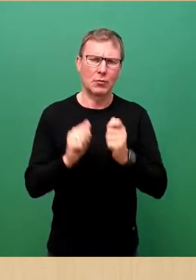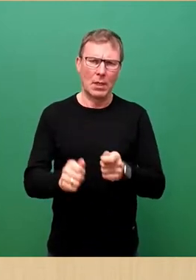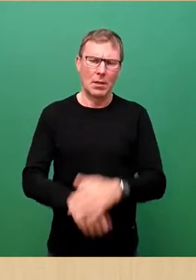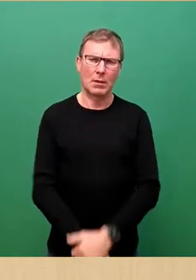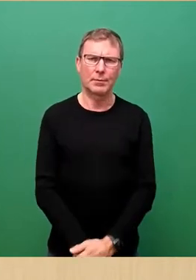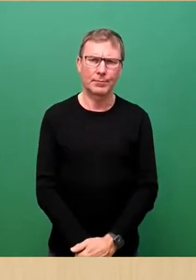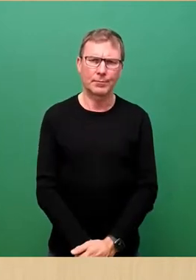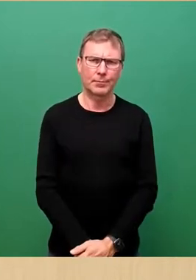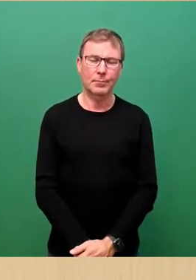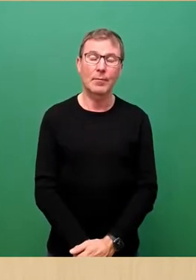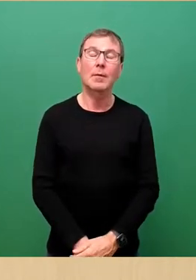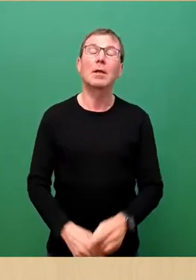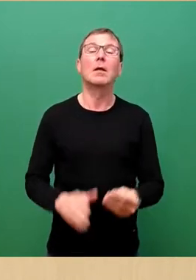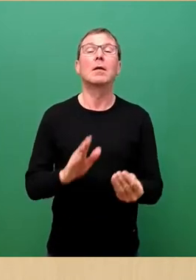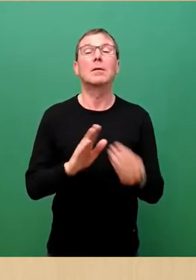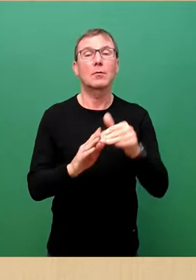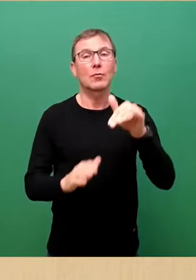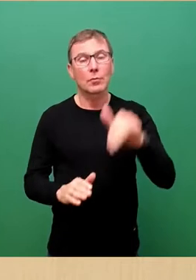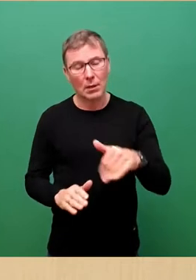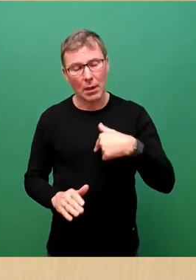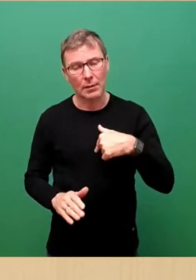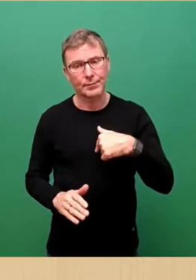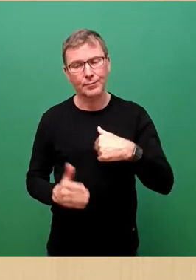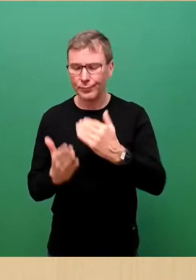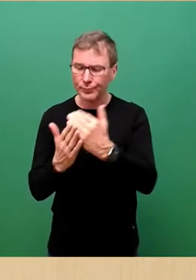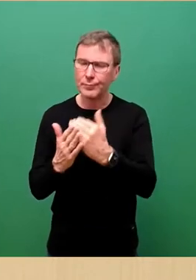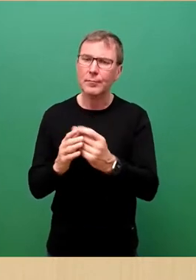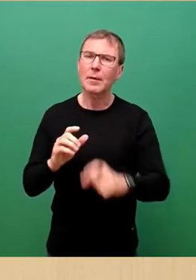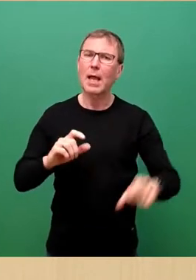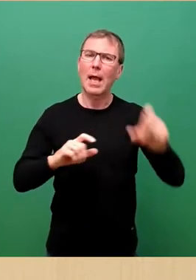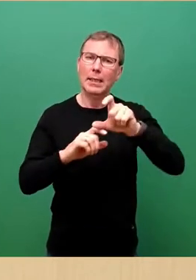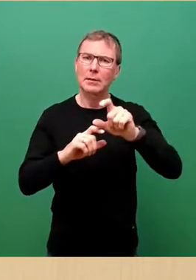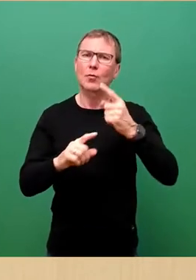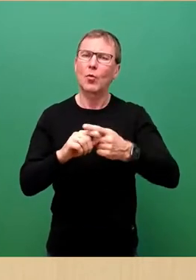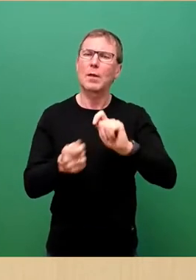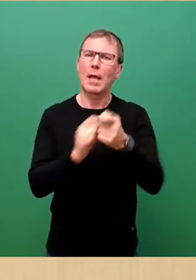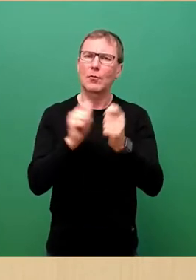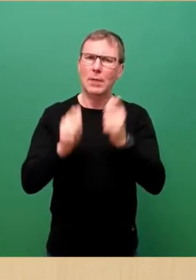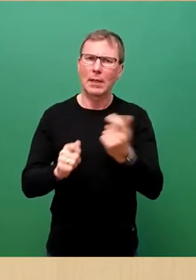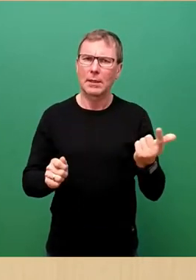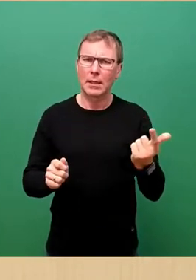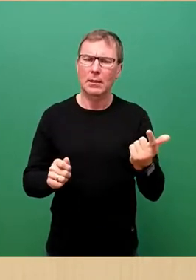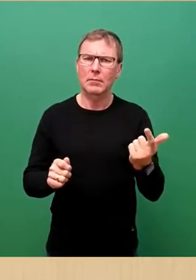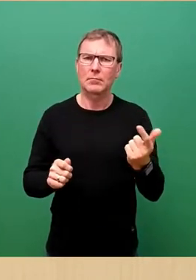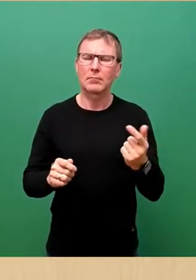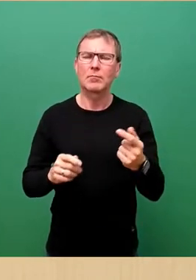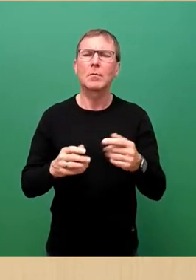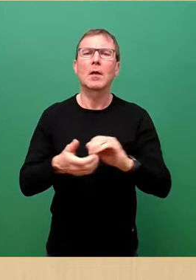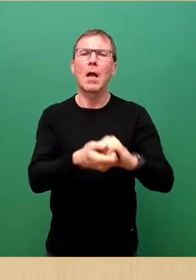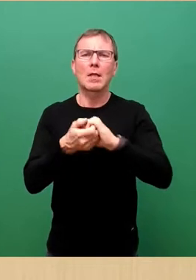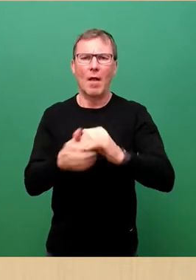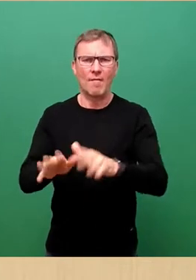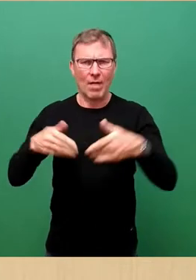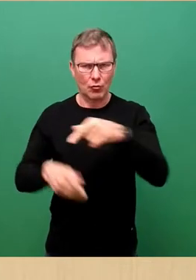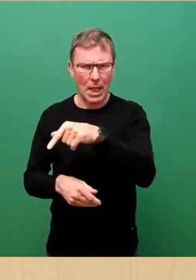Darüber hinaus liegen mir jetzt Ergänzungs oder Änderungsanträge interfraktionell vor und ein